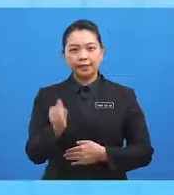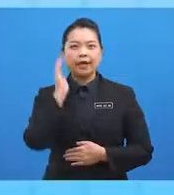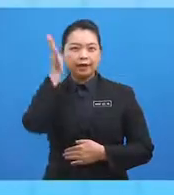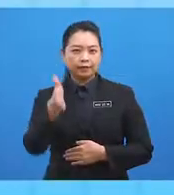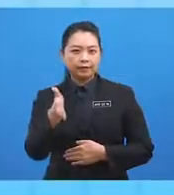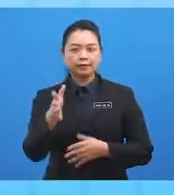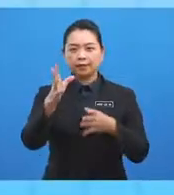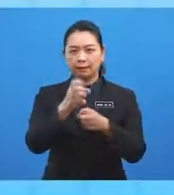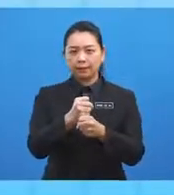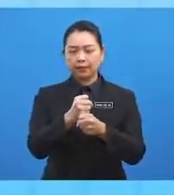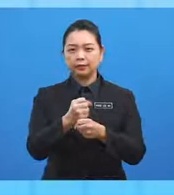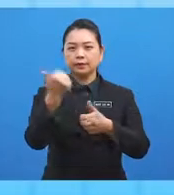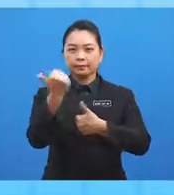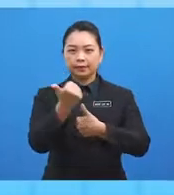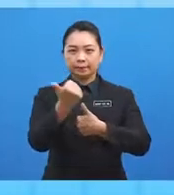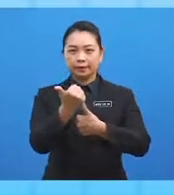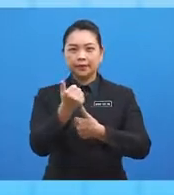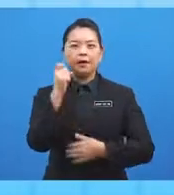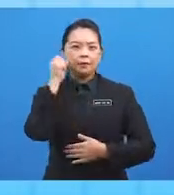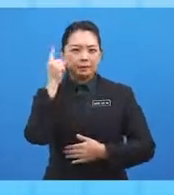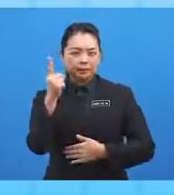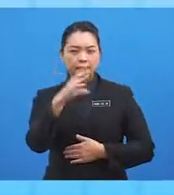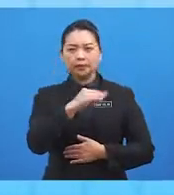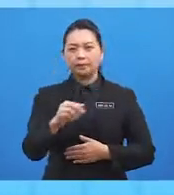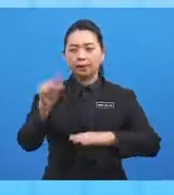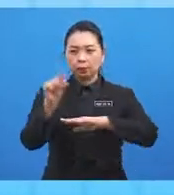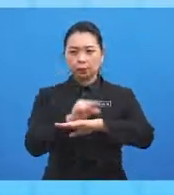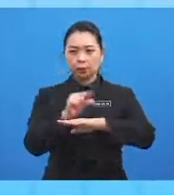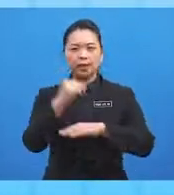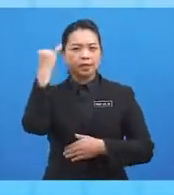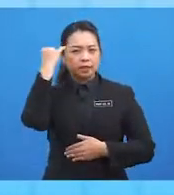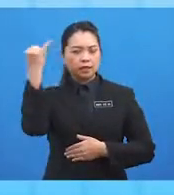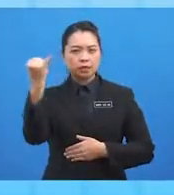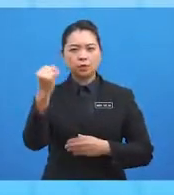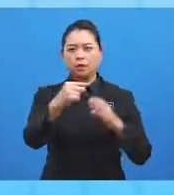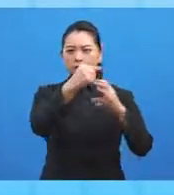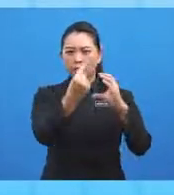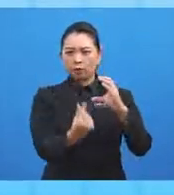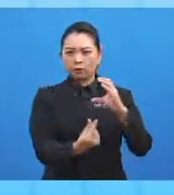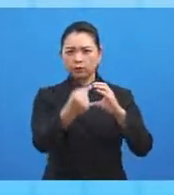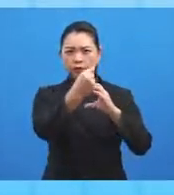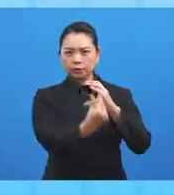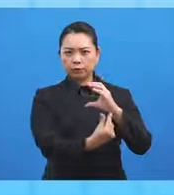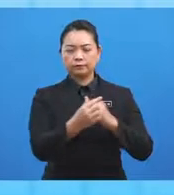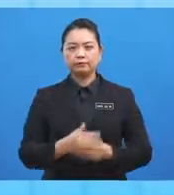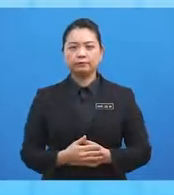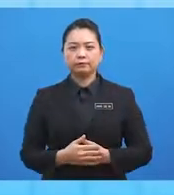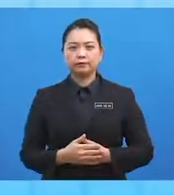dapat yang pertama, memahami dan menggunakan konsep longitude. Kedua,